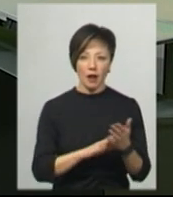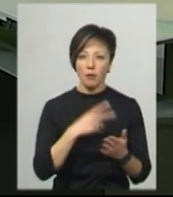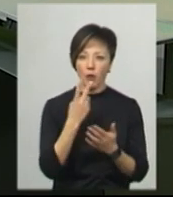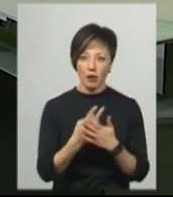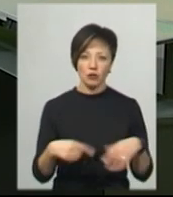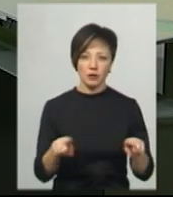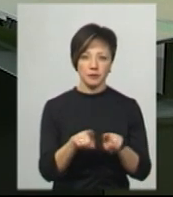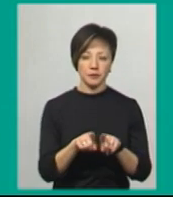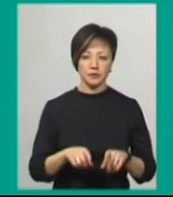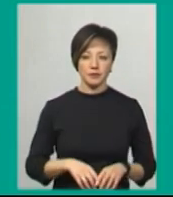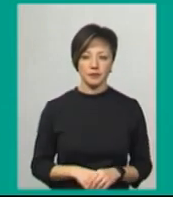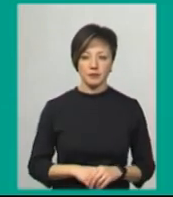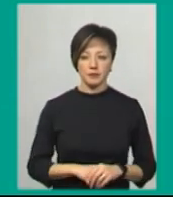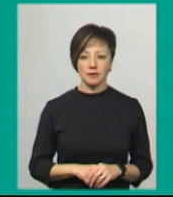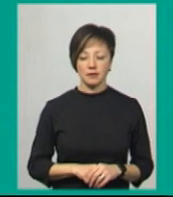ви побачите.